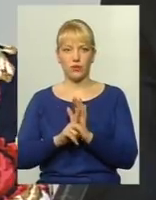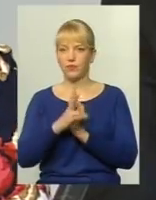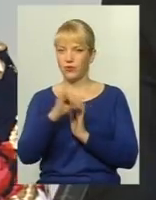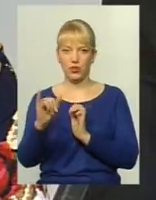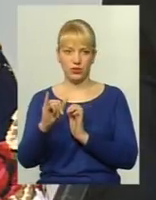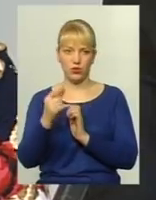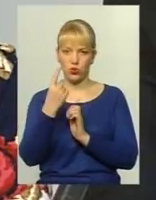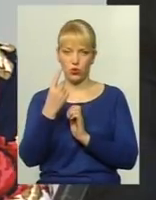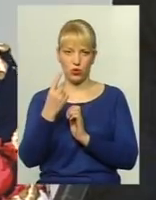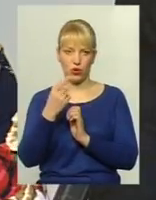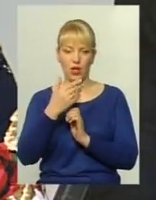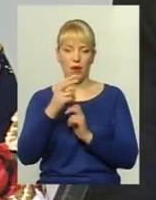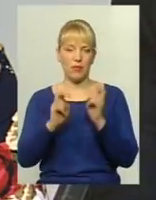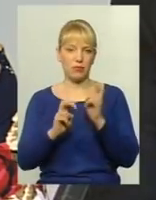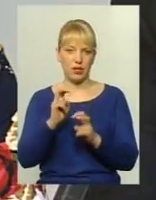Жодного маршруту.